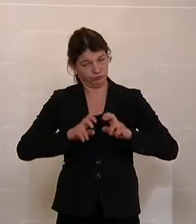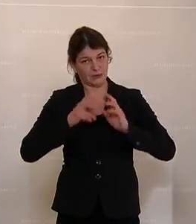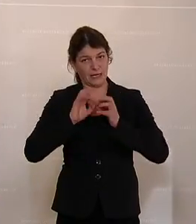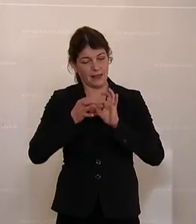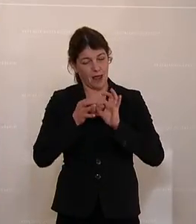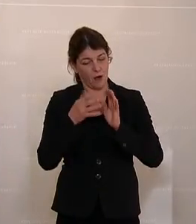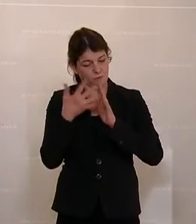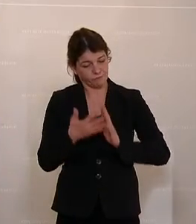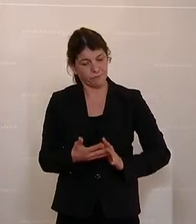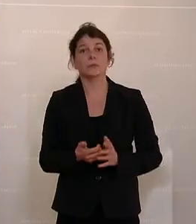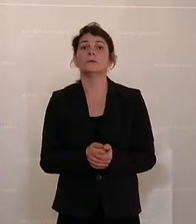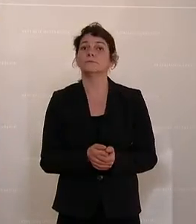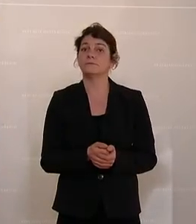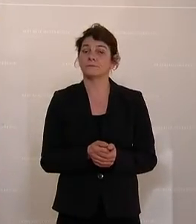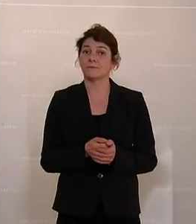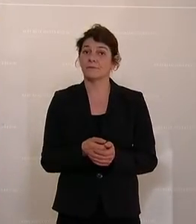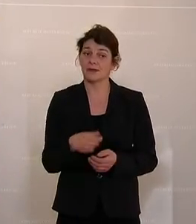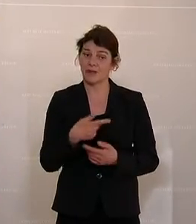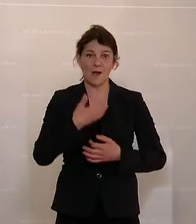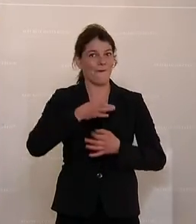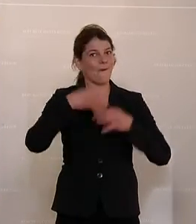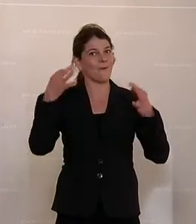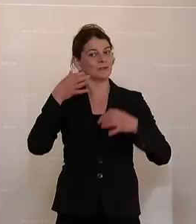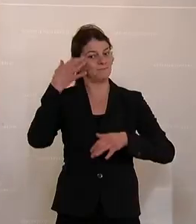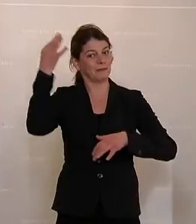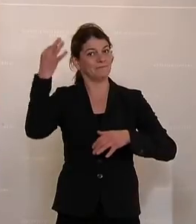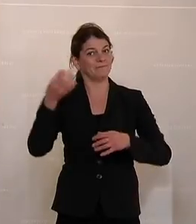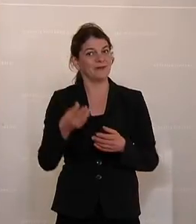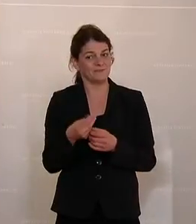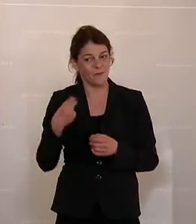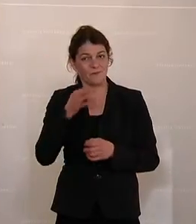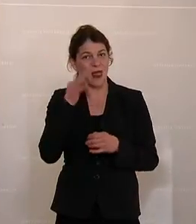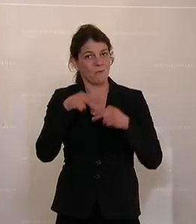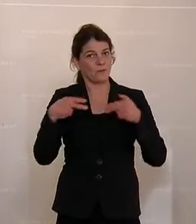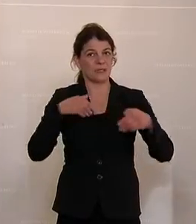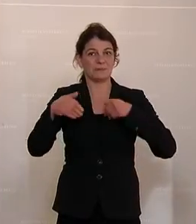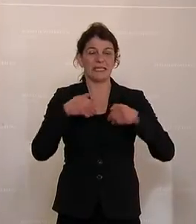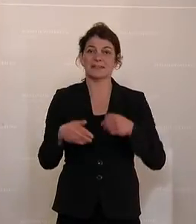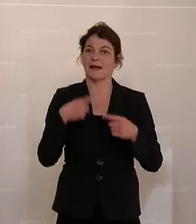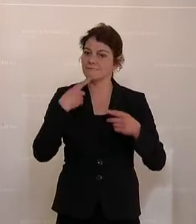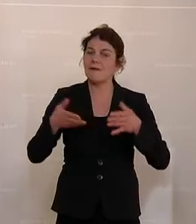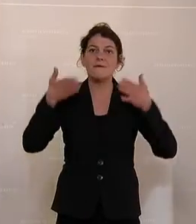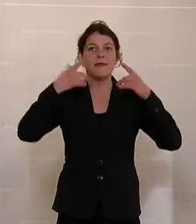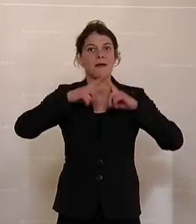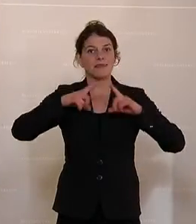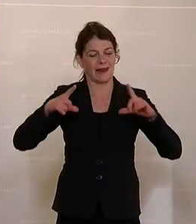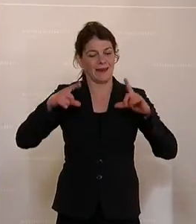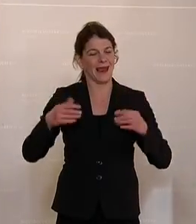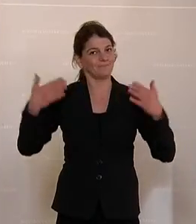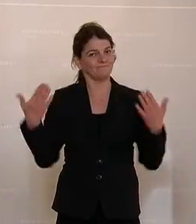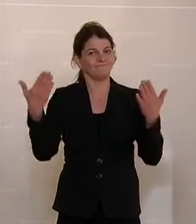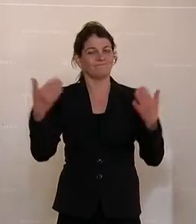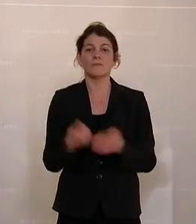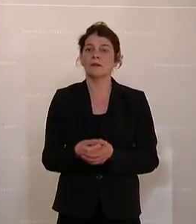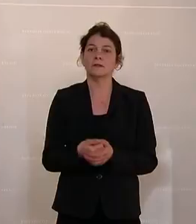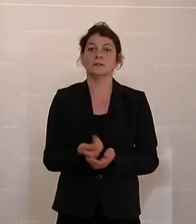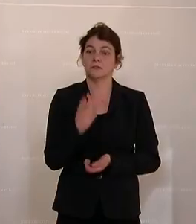Studium des großen Wurfes der Frau Bundesminister, des sogenannten Klimatickets, habe ich mich